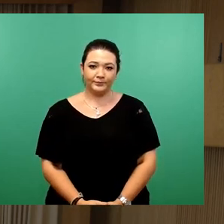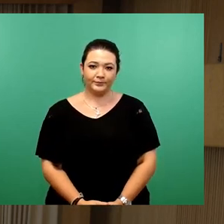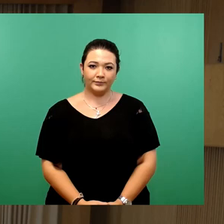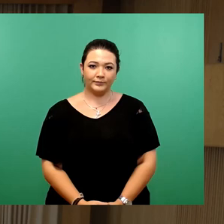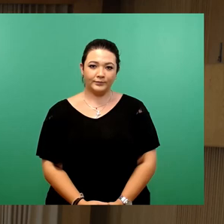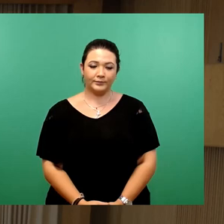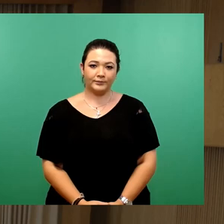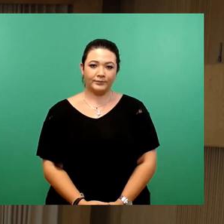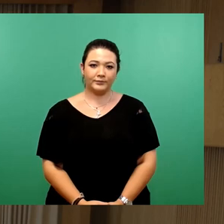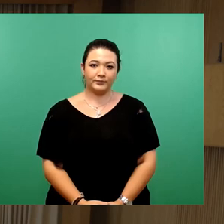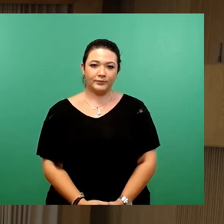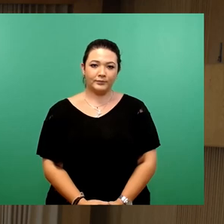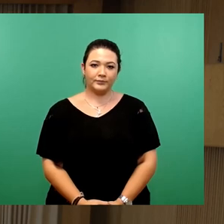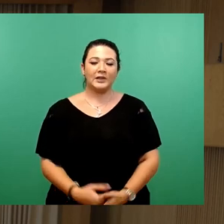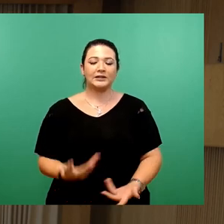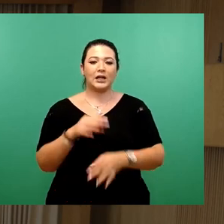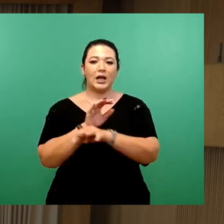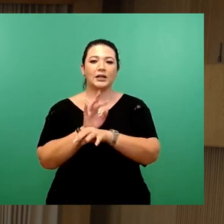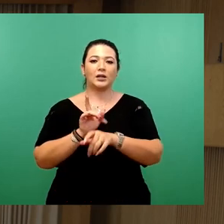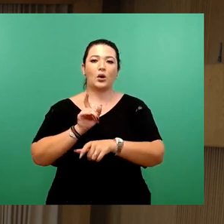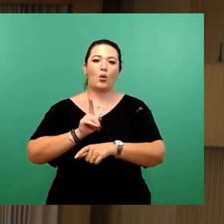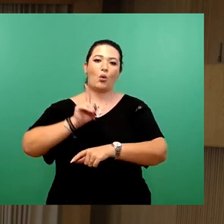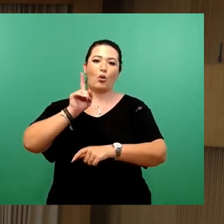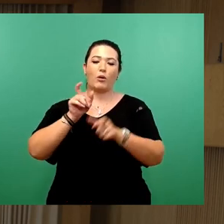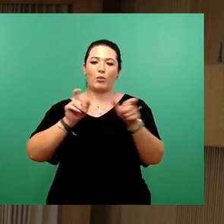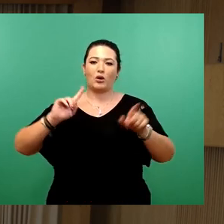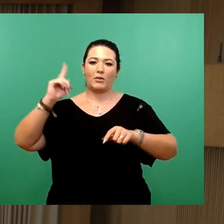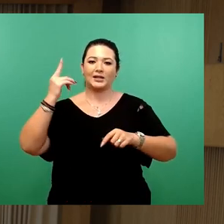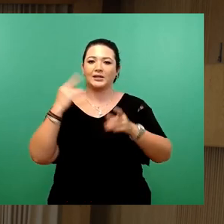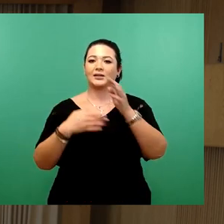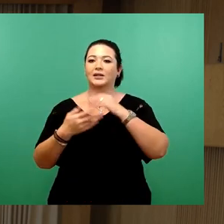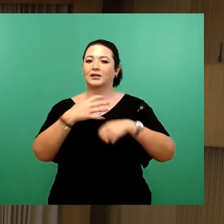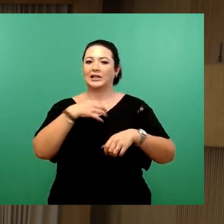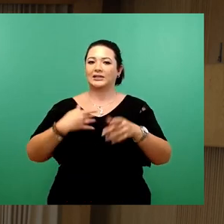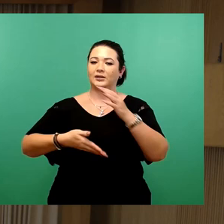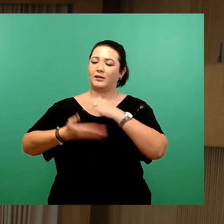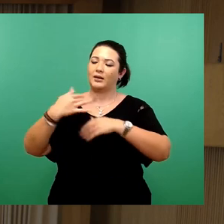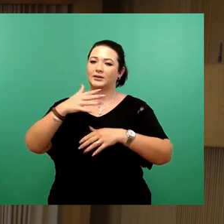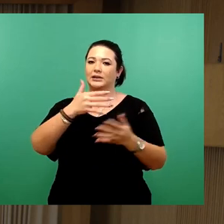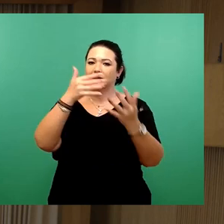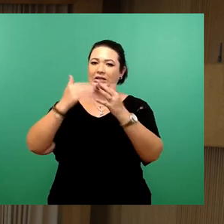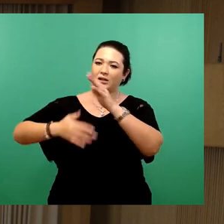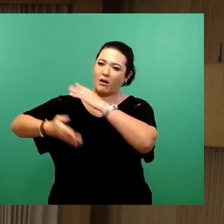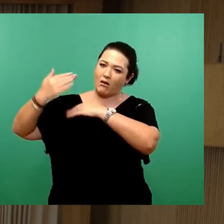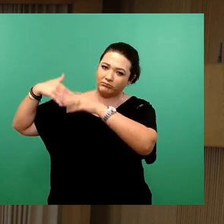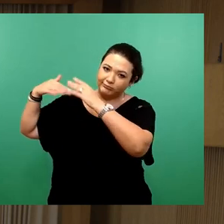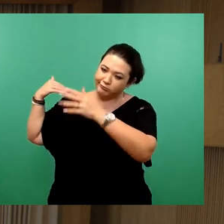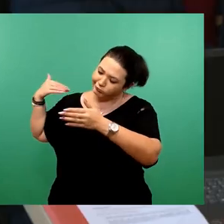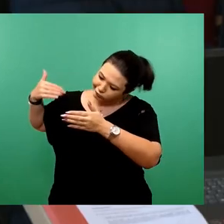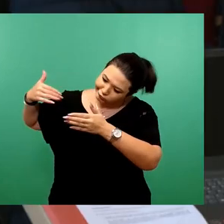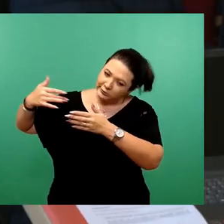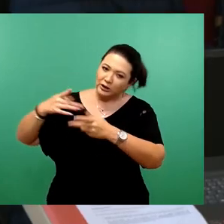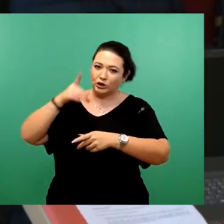Sehr geehrter Herr Oberbürgermeister, Dresden hat in den letzten Jahrzehnten einen deutschen und europäischen